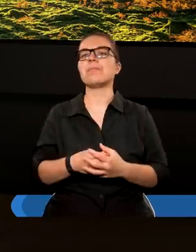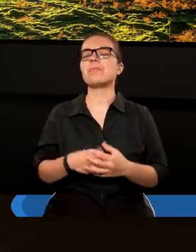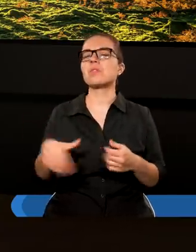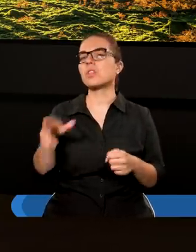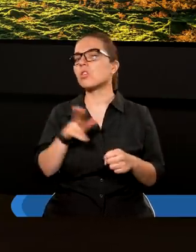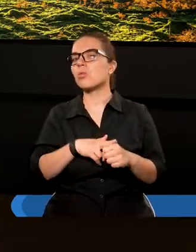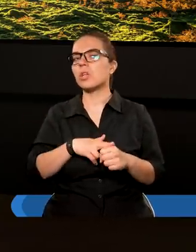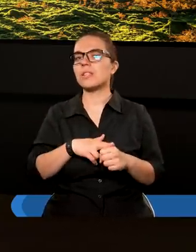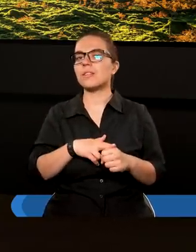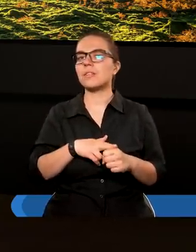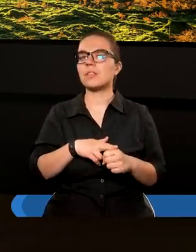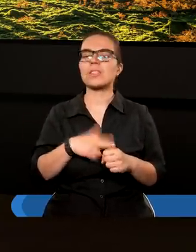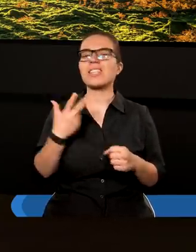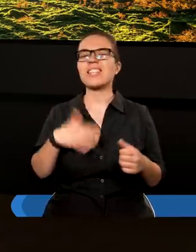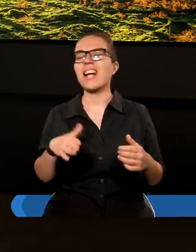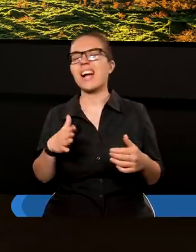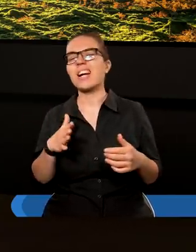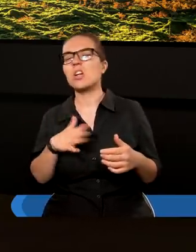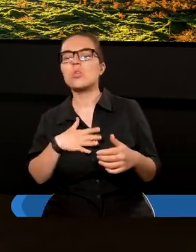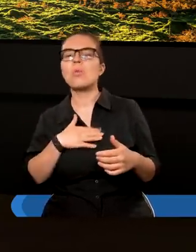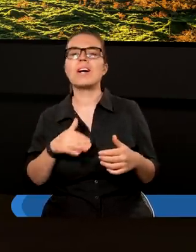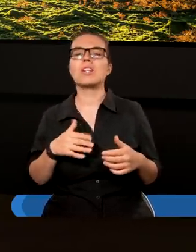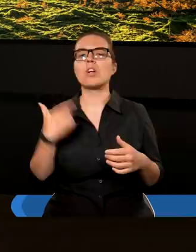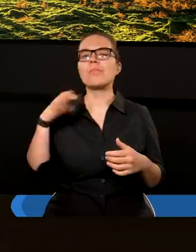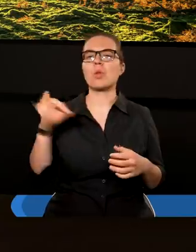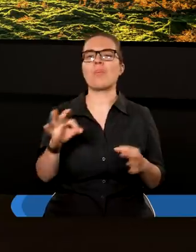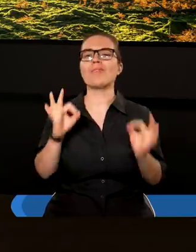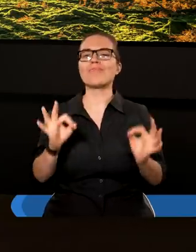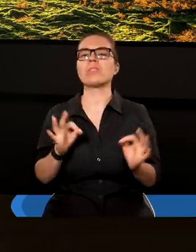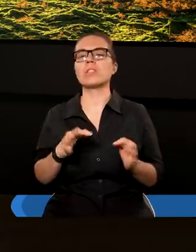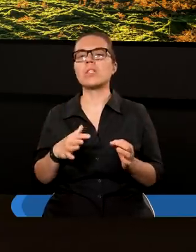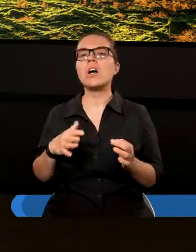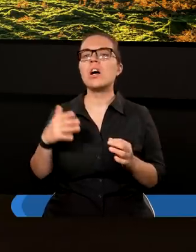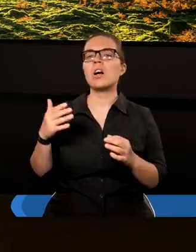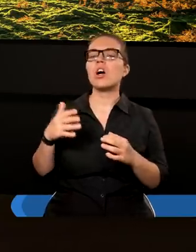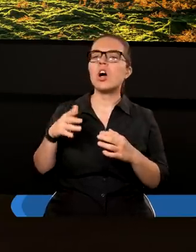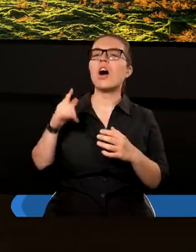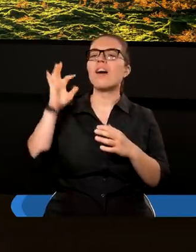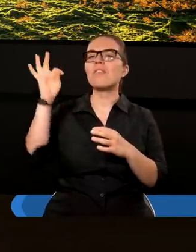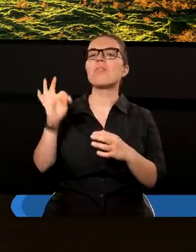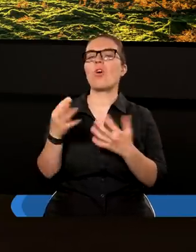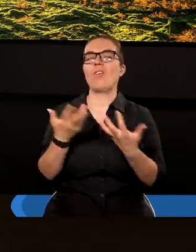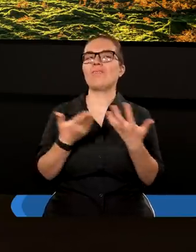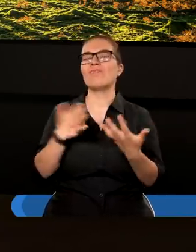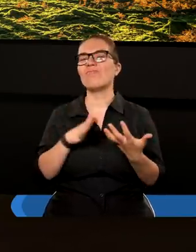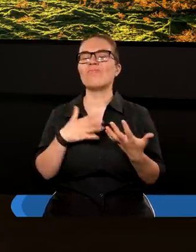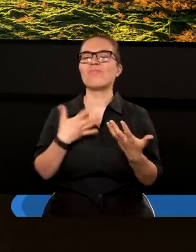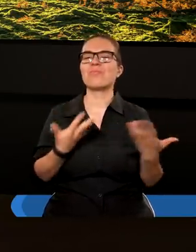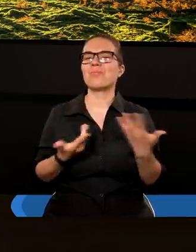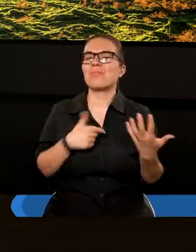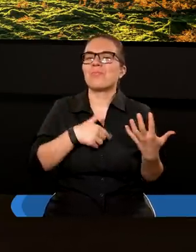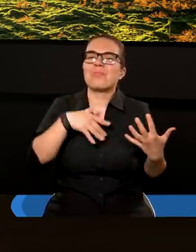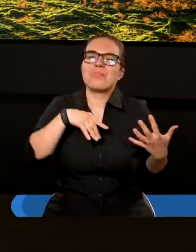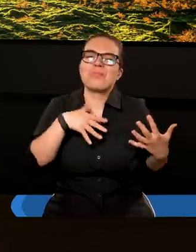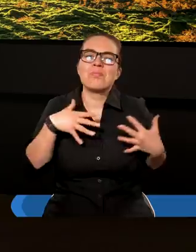które gdzieś zadowoliły się w swoim życiu z Panem Bogiem pewnego rodzaju powierzchownością, prawda? I zabrakło tej